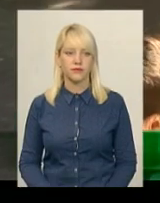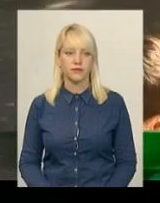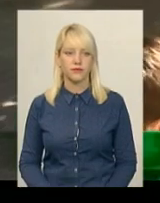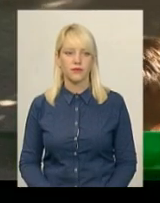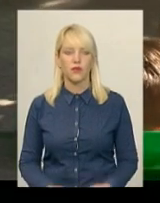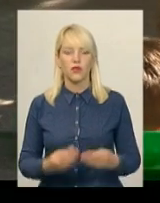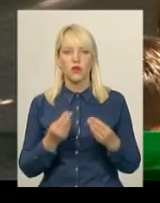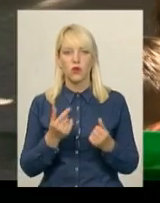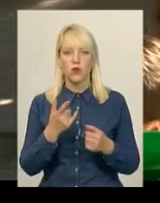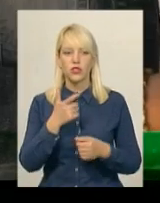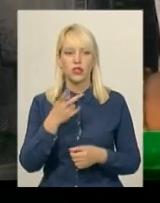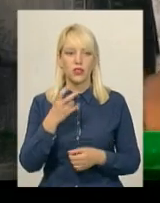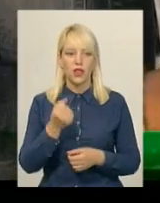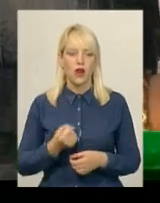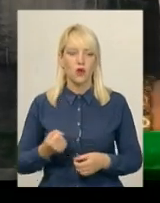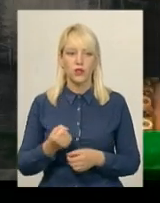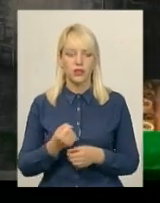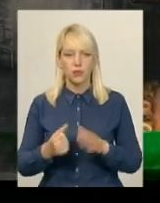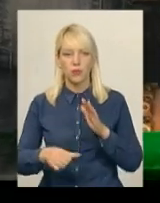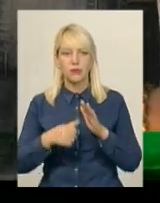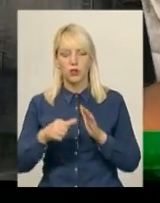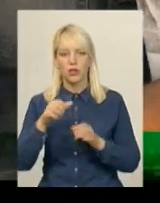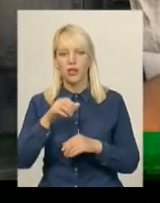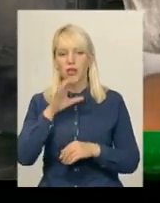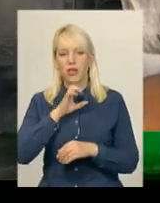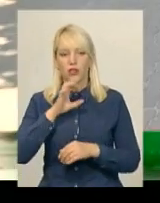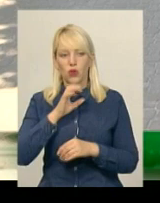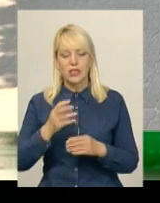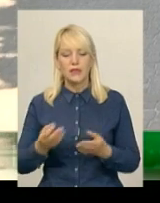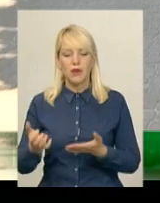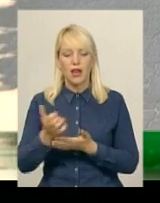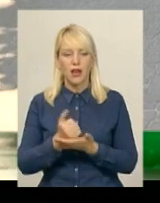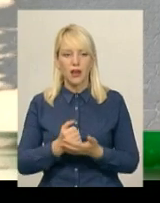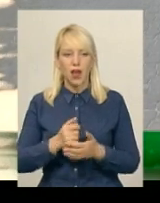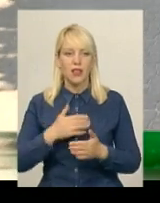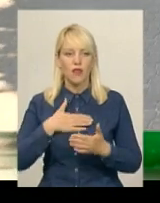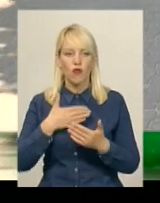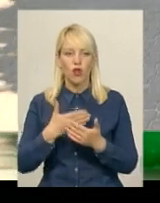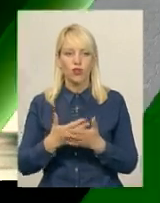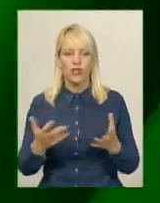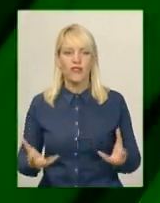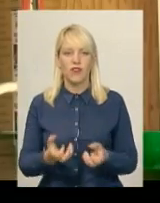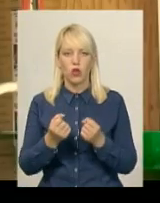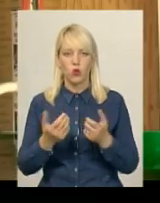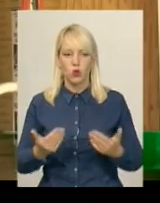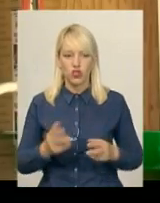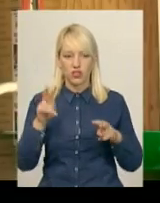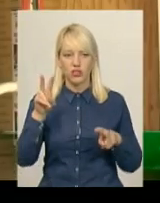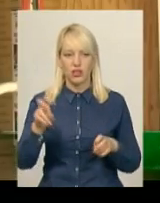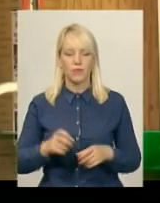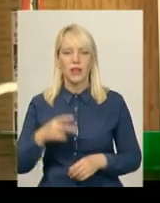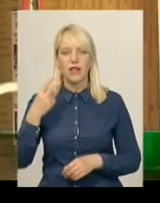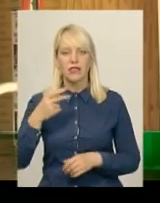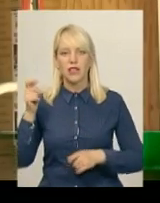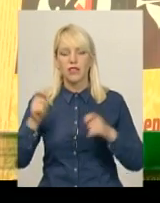Гроші на утримання безпритульних тварин збирали хмельницькі школярі та волонтери громадської організації «Врятуй життя». 20-й